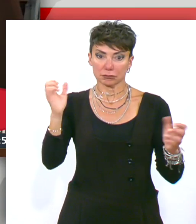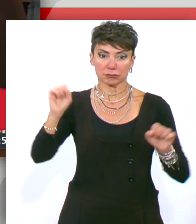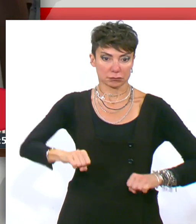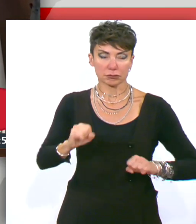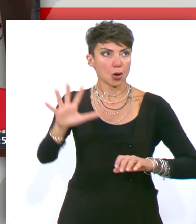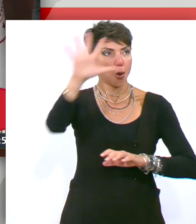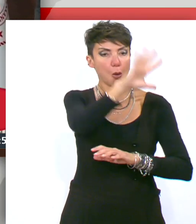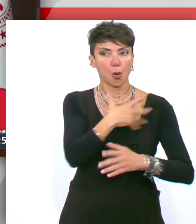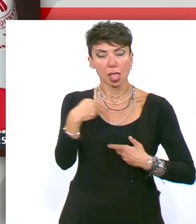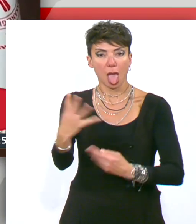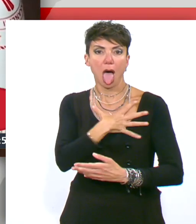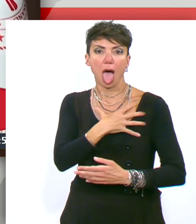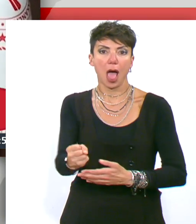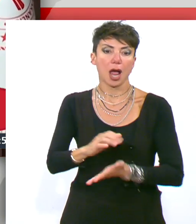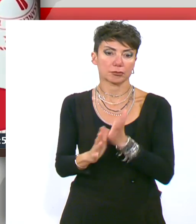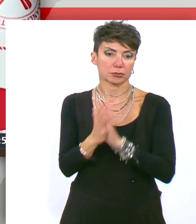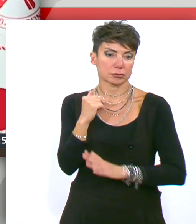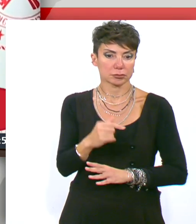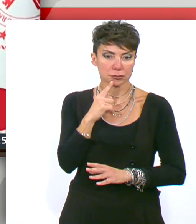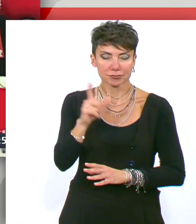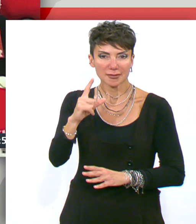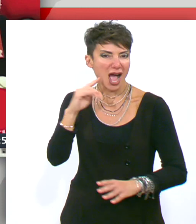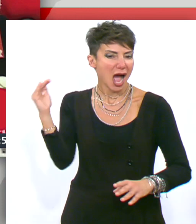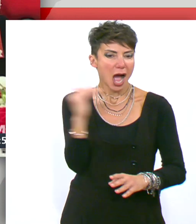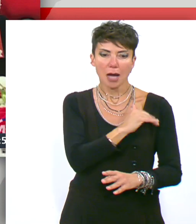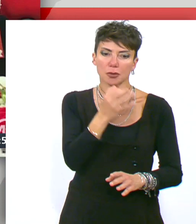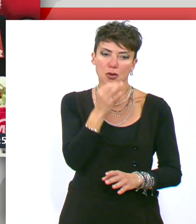και που φρόντισε αμέσως να δώσει το στίγμα του.